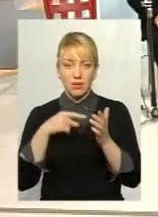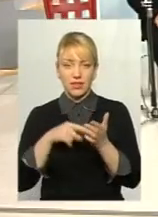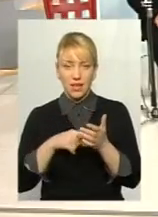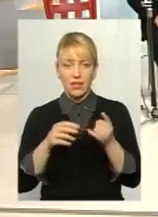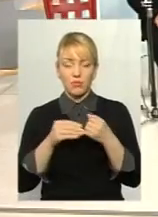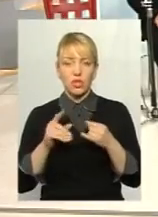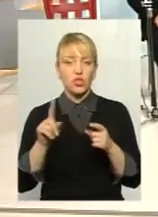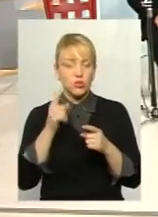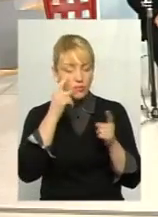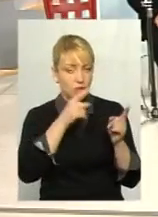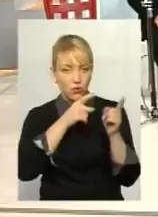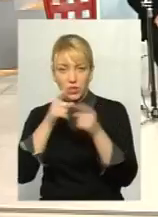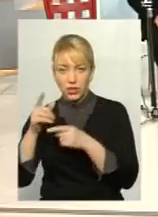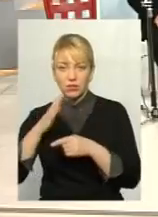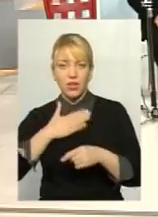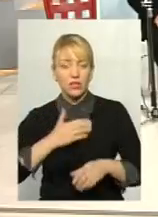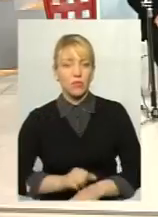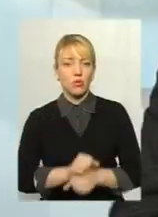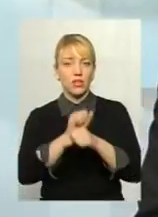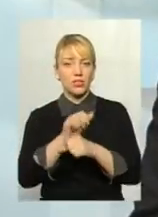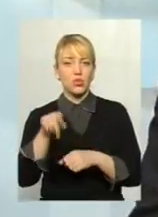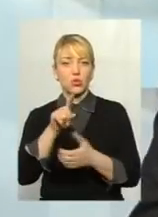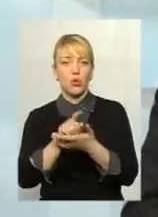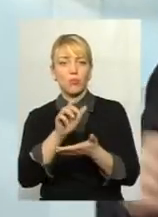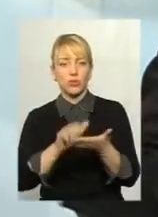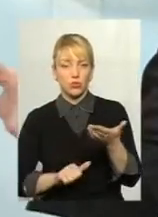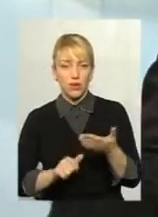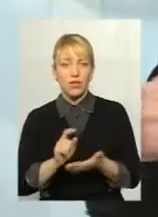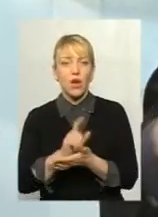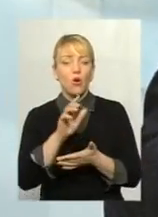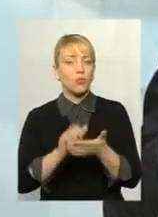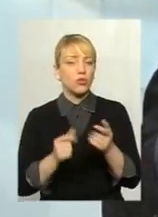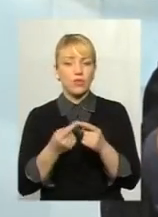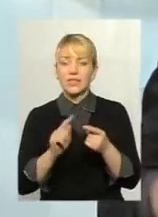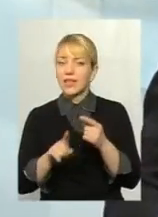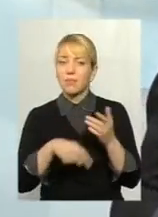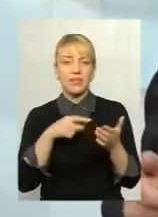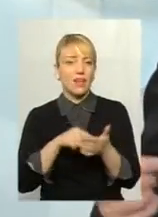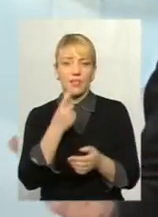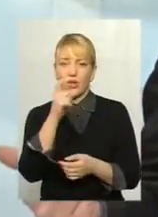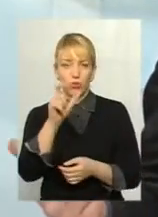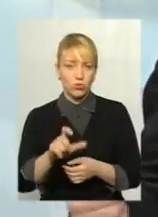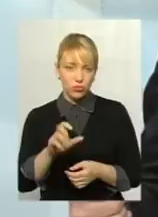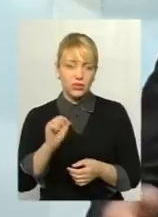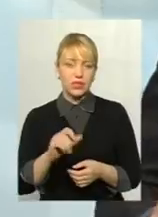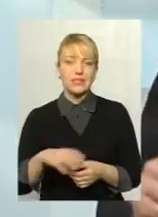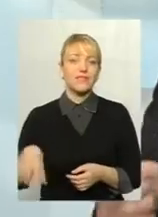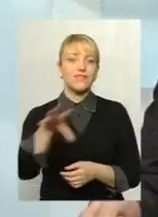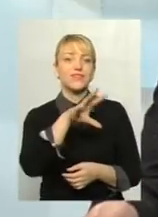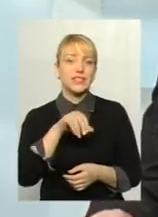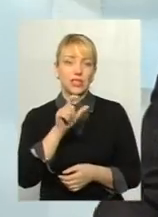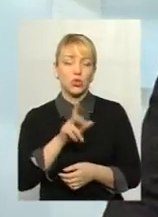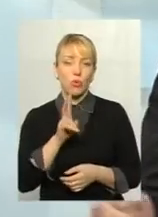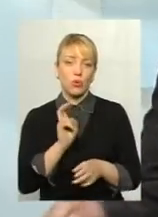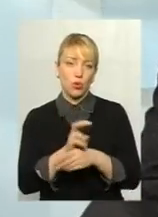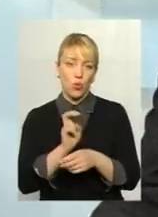протести щодо оподаткування. Але знову ж таки, питання оподаткування, це ж не питання Івашчука чи Міщука. Це питання ваших, всіх, які приходять в